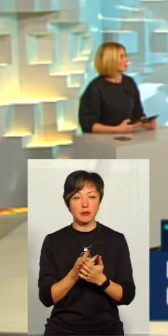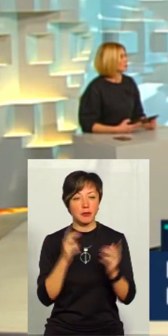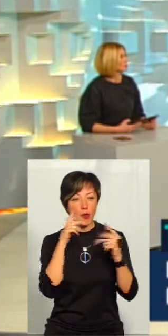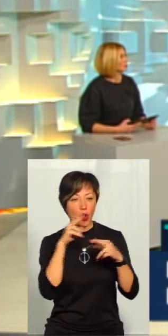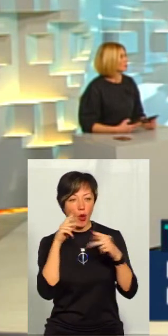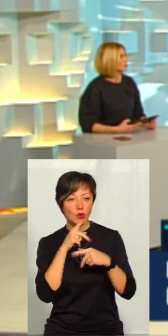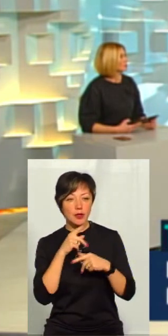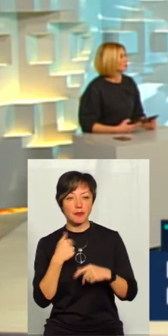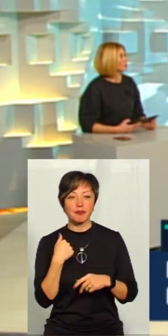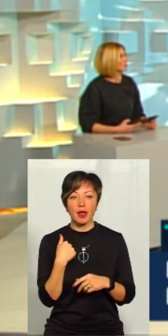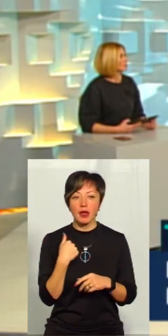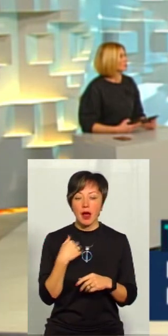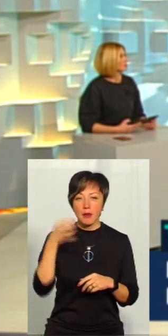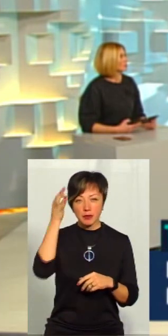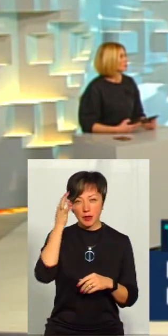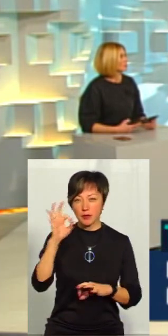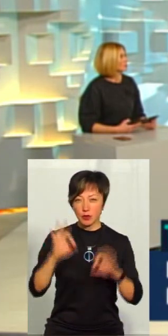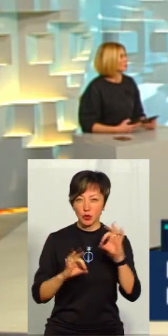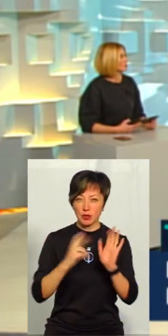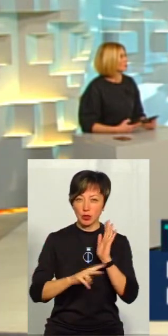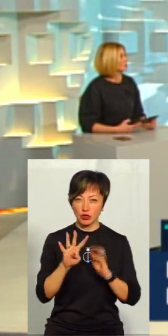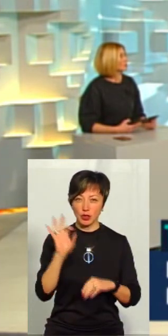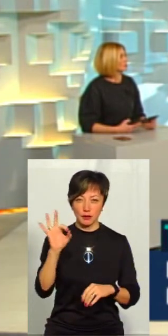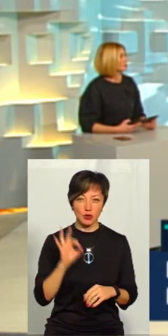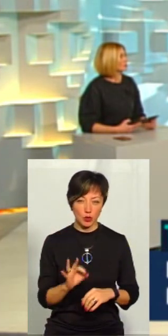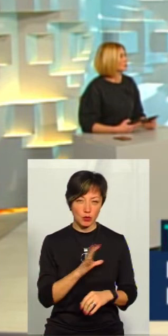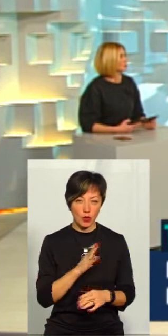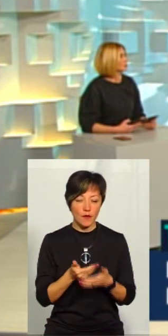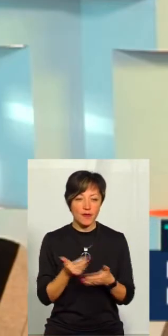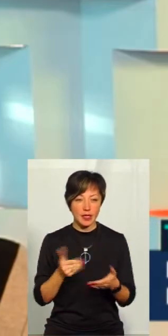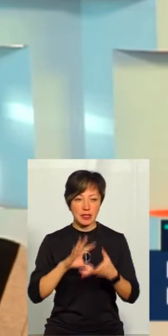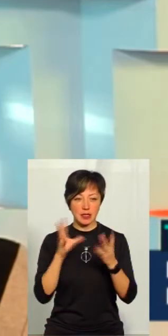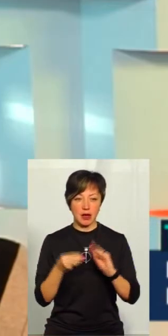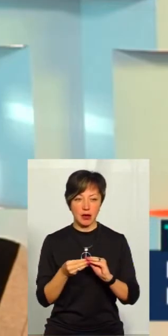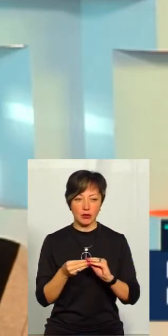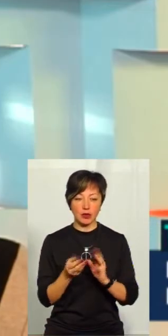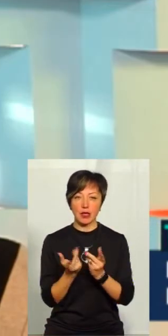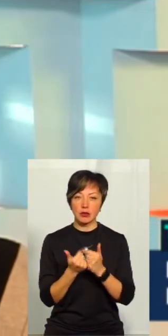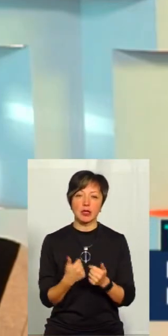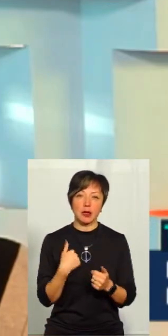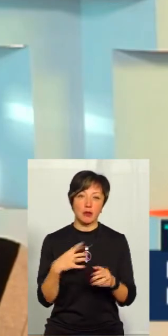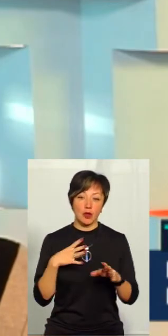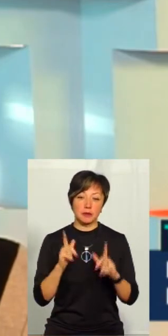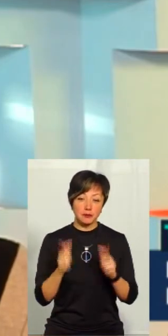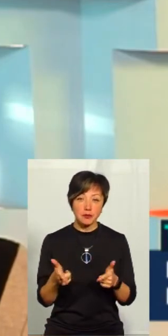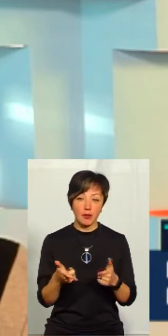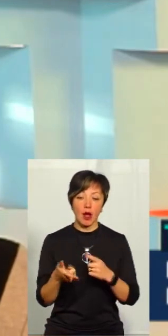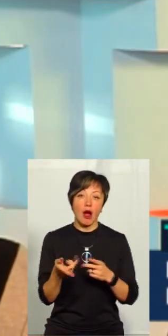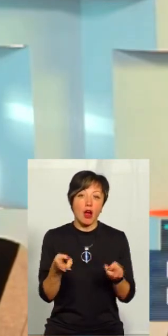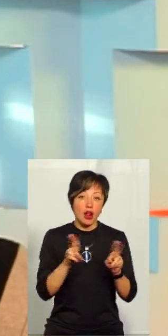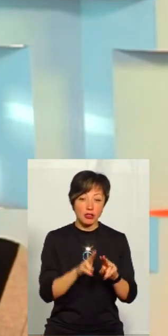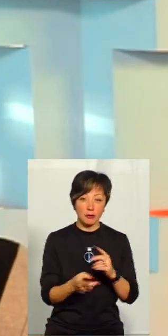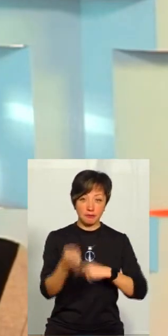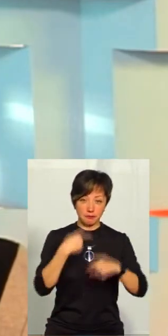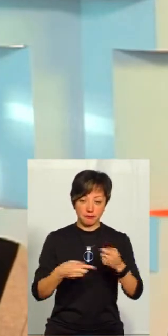прорахунки, я пам'ятаю, що в відсотках це було 74 відсотка, від загальної кількості, от нам були схвалювали, решта відправили на